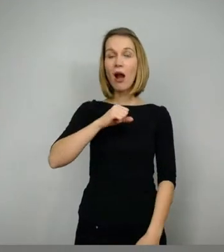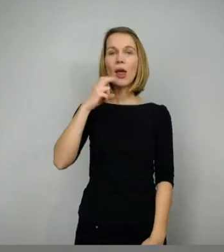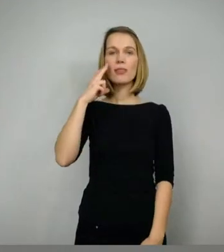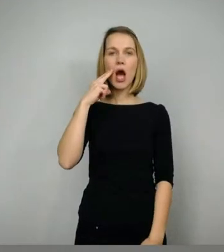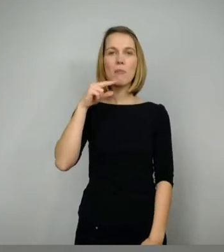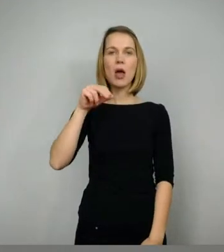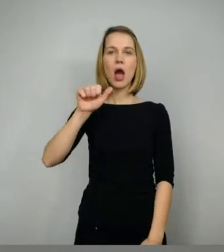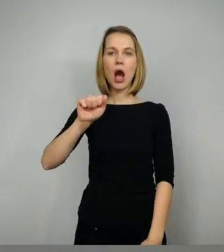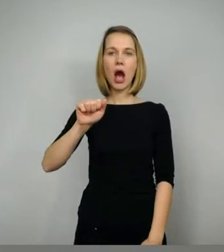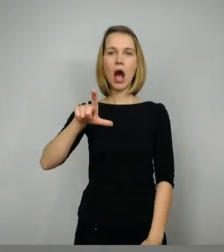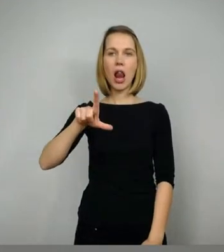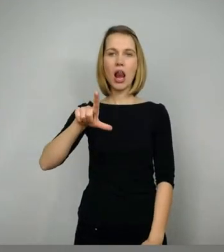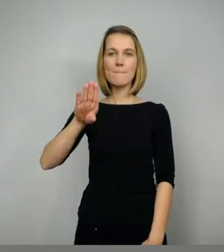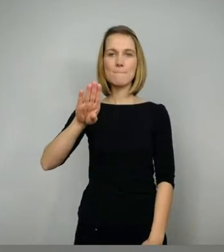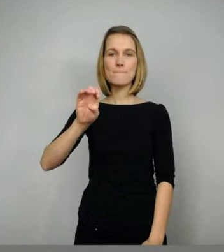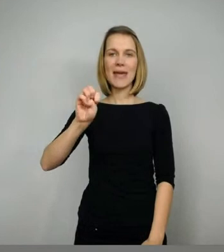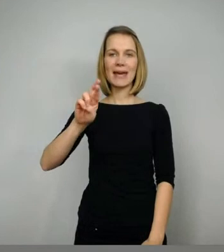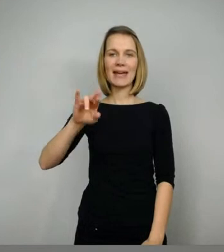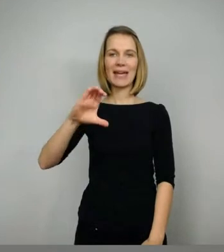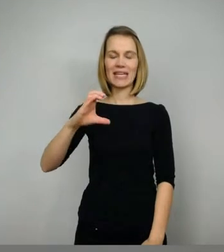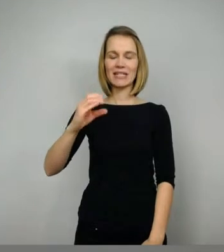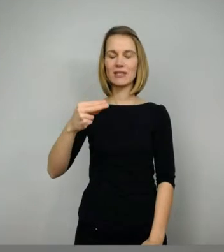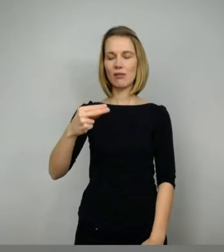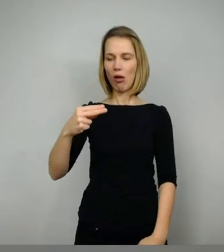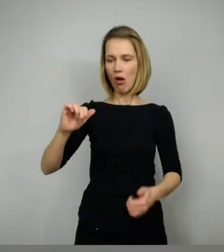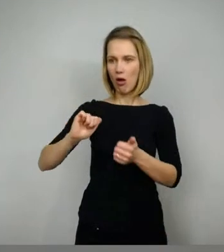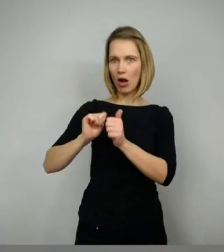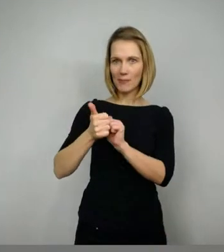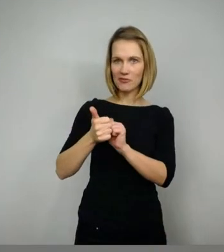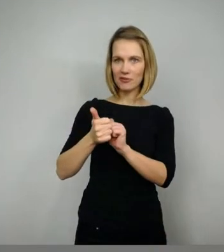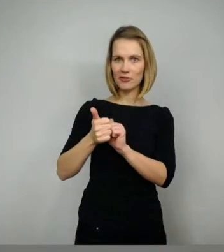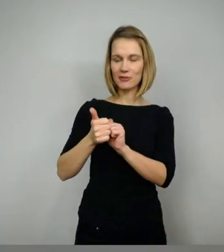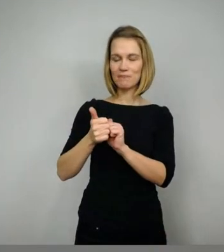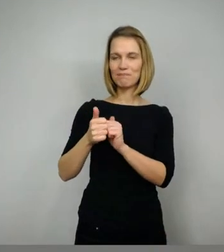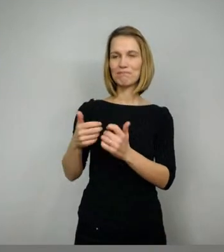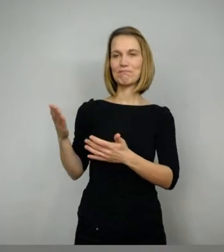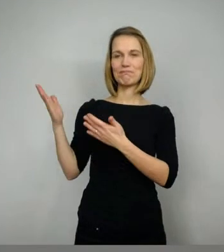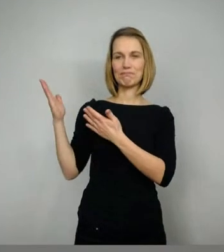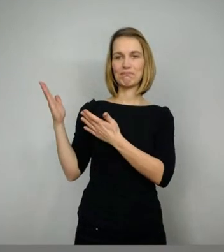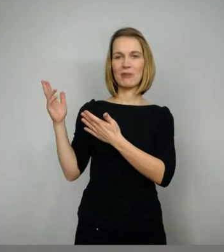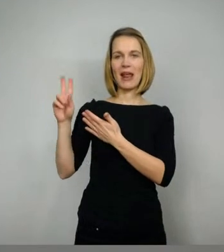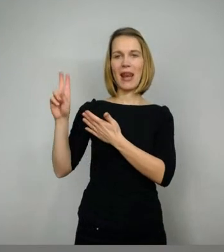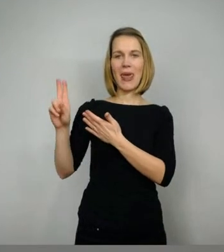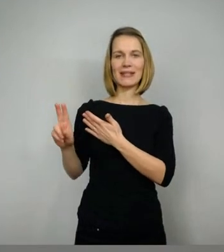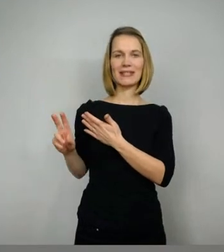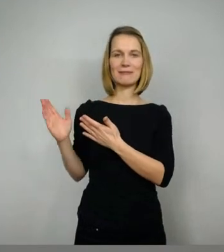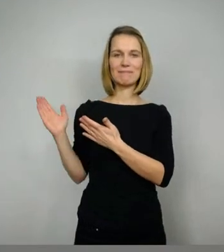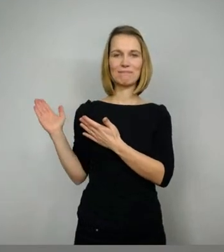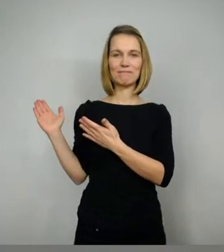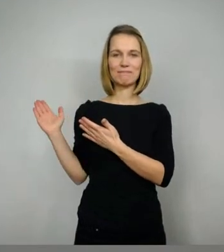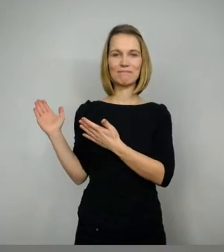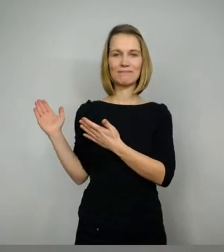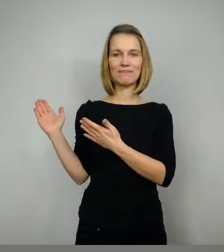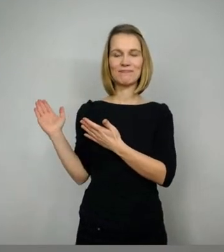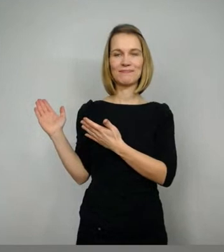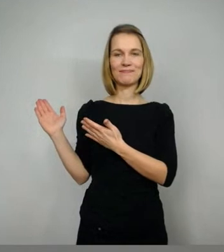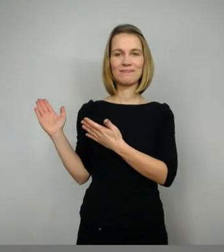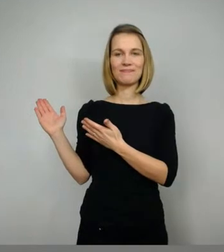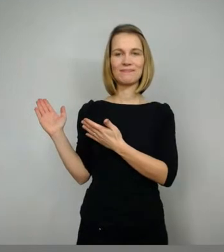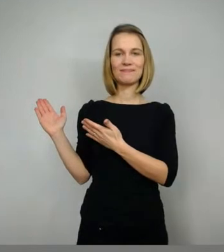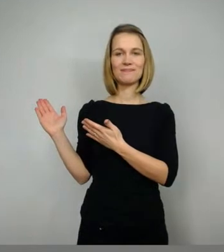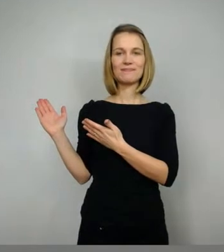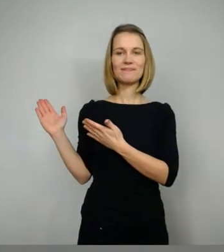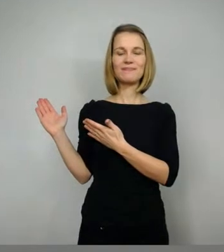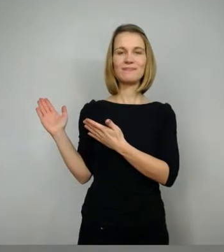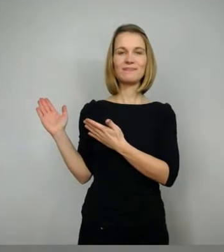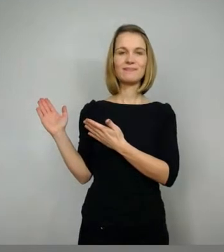Dohne kund ihm nit gestrieten, das starke Getwerg, alsam die Leven wilde, sie liefen an den Berg, da er die Tarenkappen sieht Alberiche gewann. Do